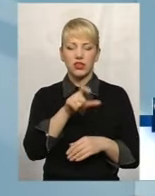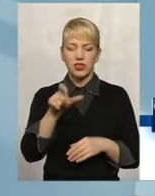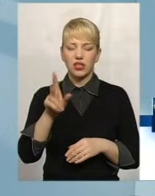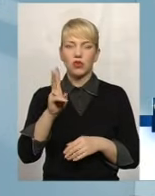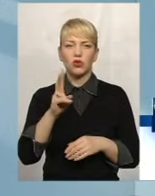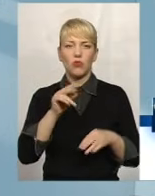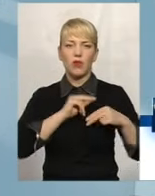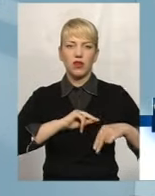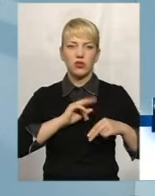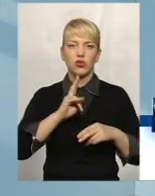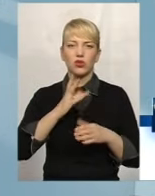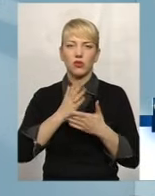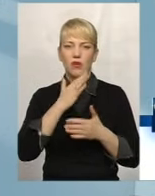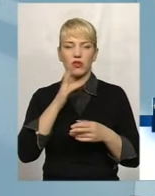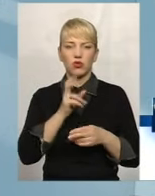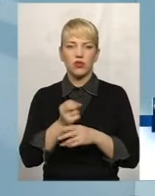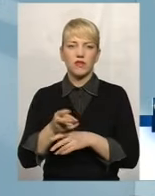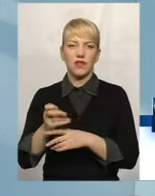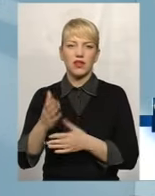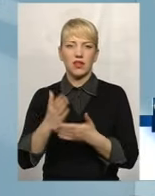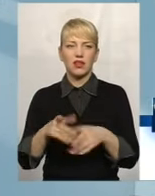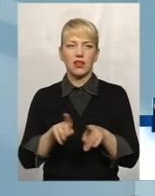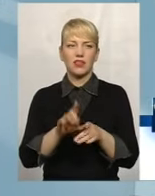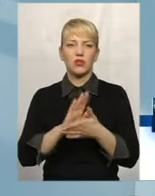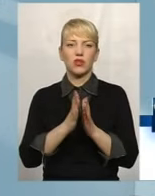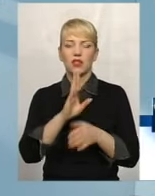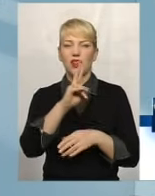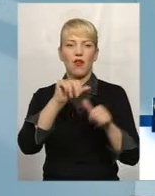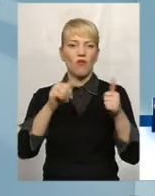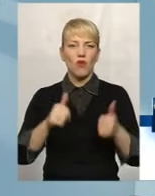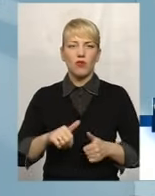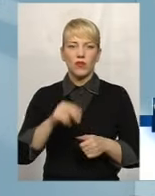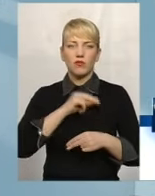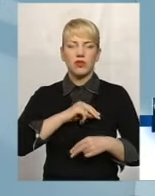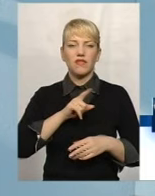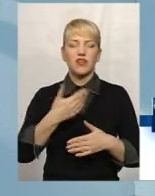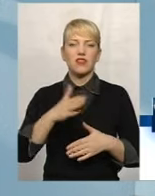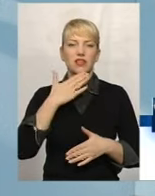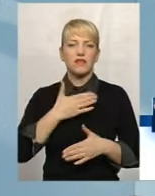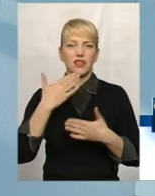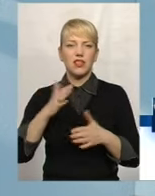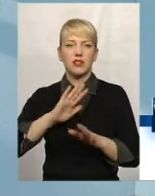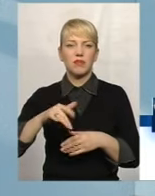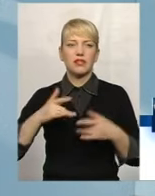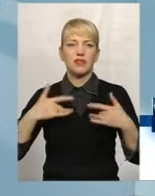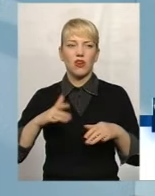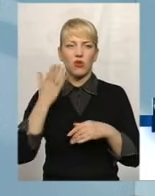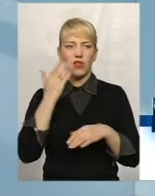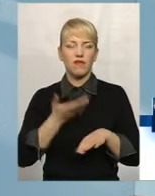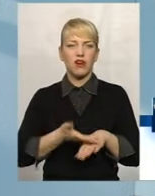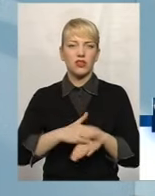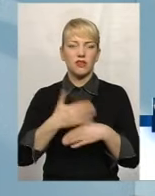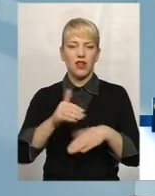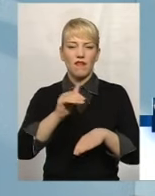Просто є такі ситуації, от неоформлені працівники. Найчастіше вони вже звертаються після звільнення, коли важче встановити